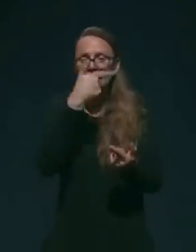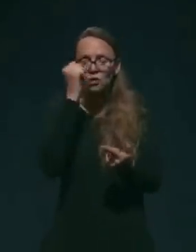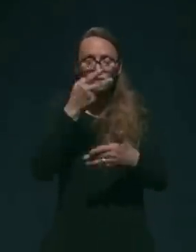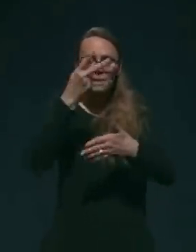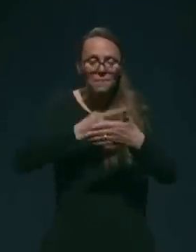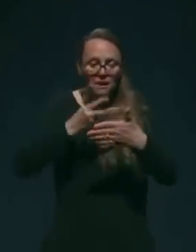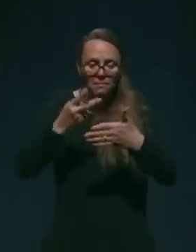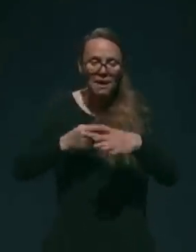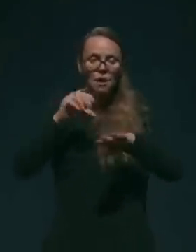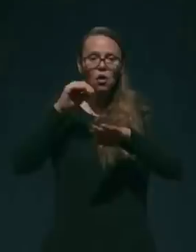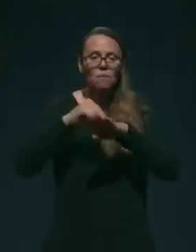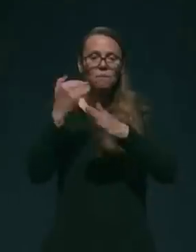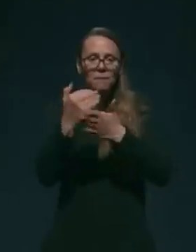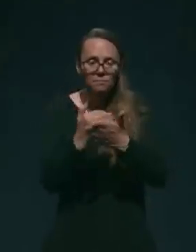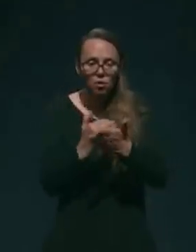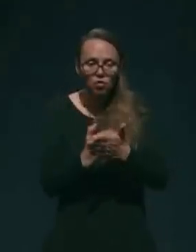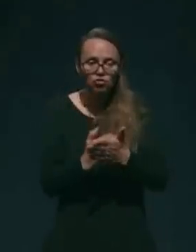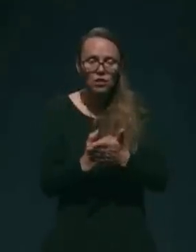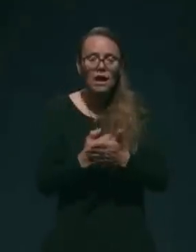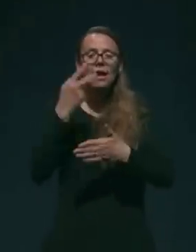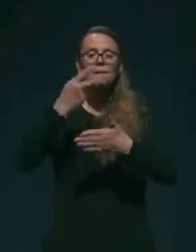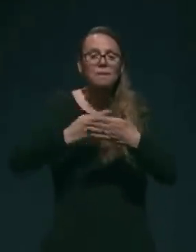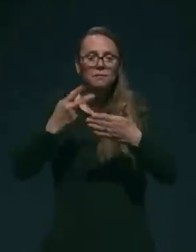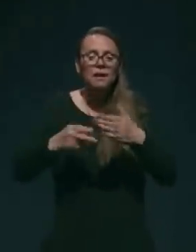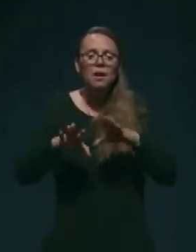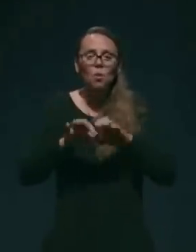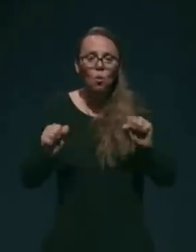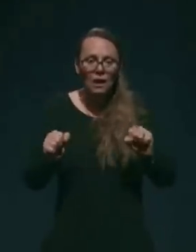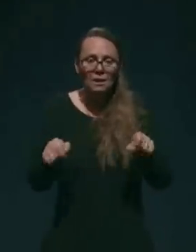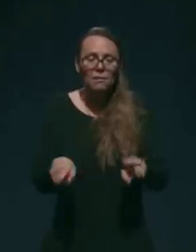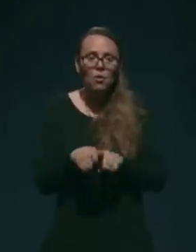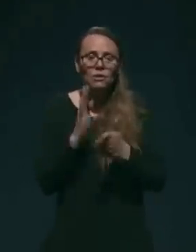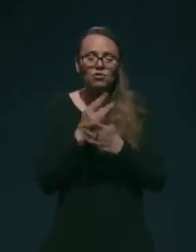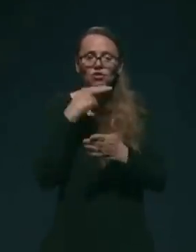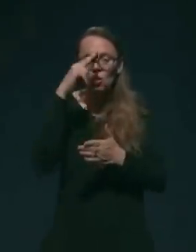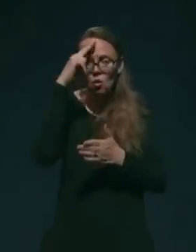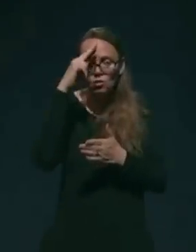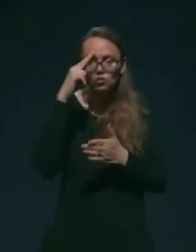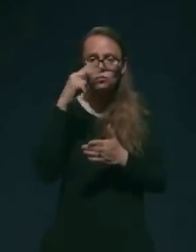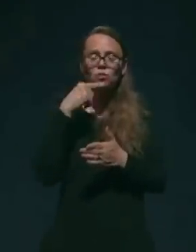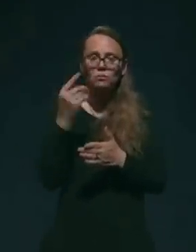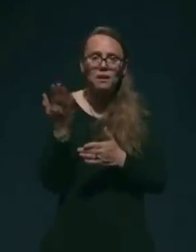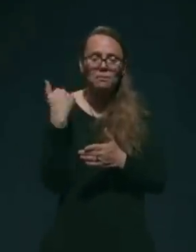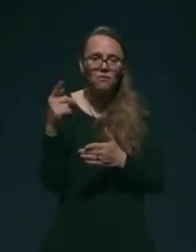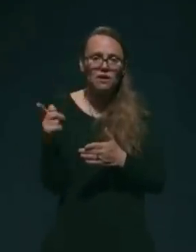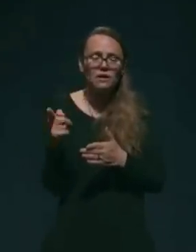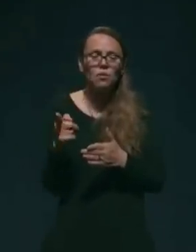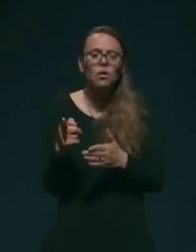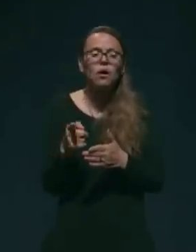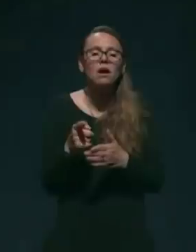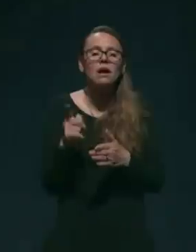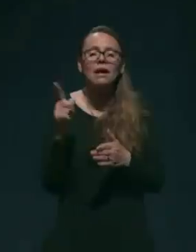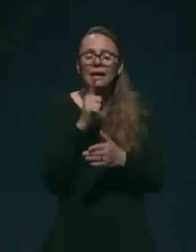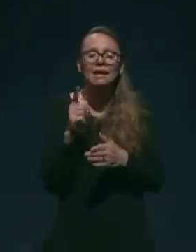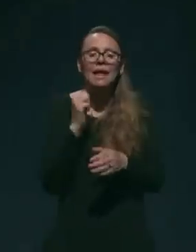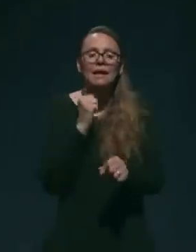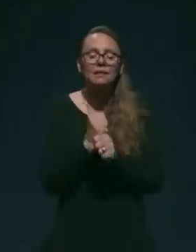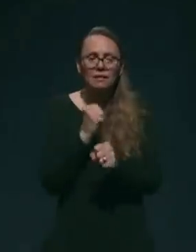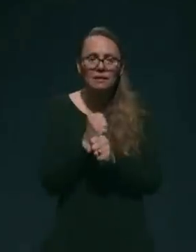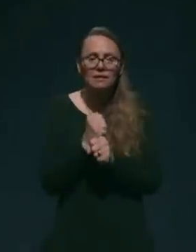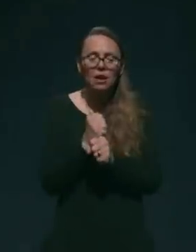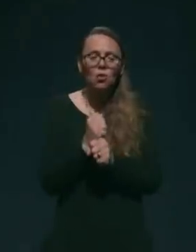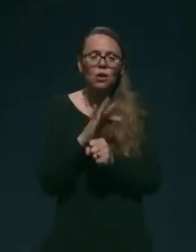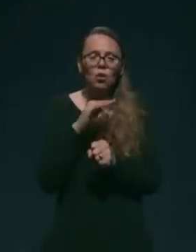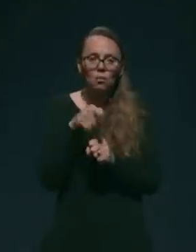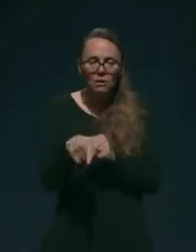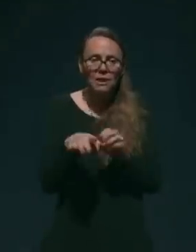priporočila, ne preberajo ukrepe, tako kot je že gospod Novina prepovedal, in naj se vravnajo po teh ukrepih.